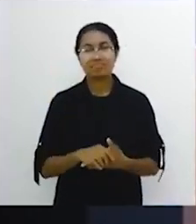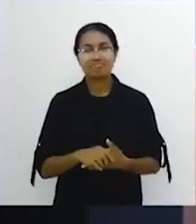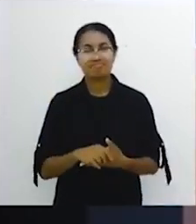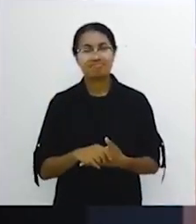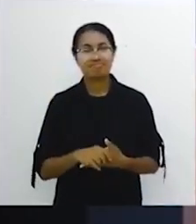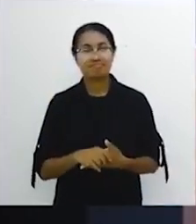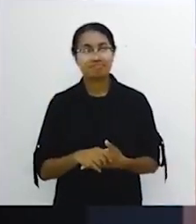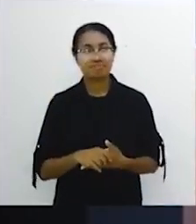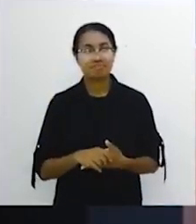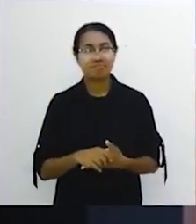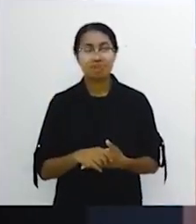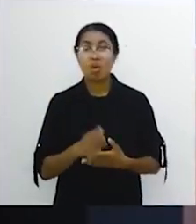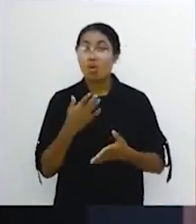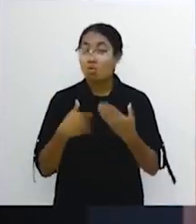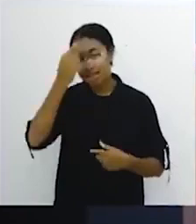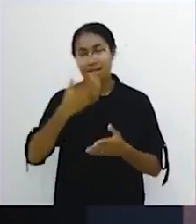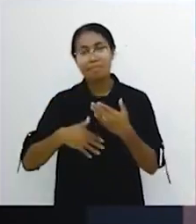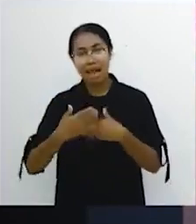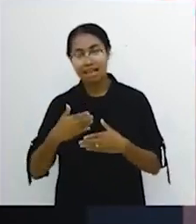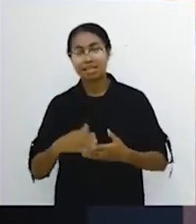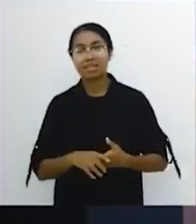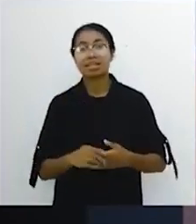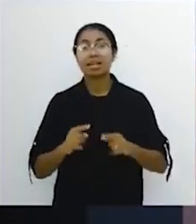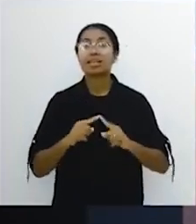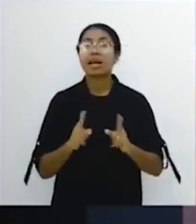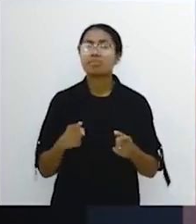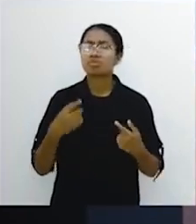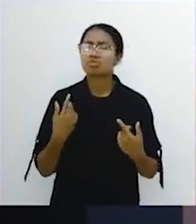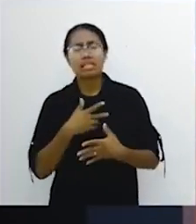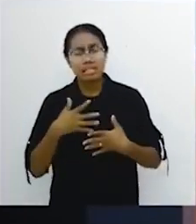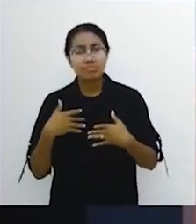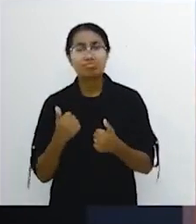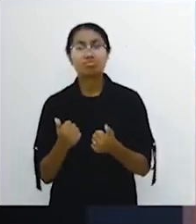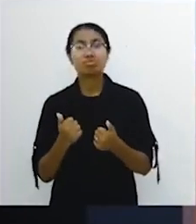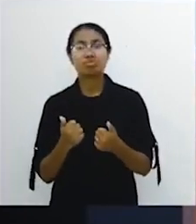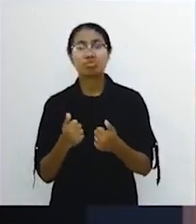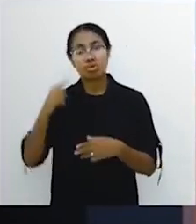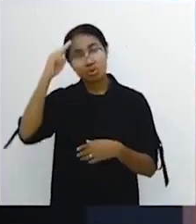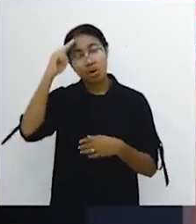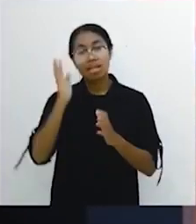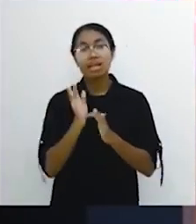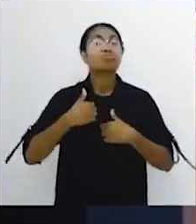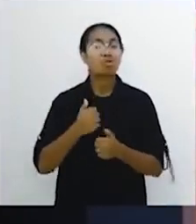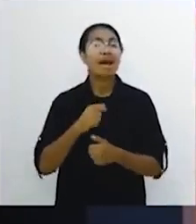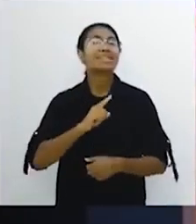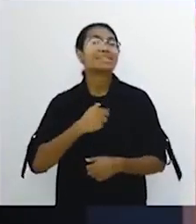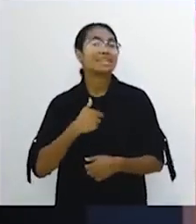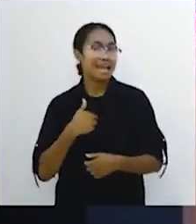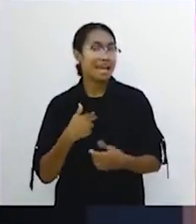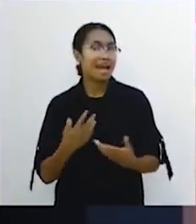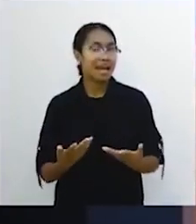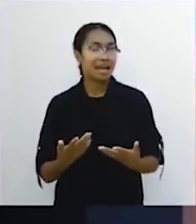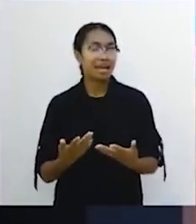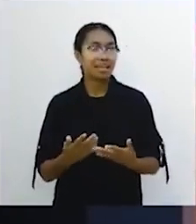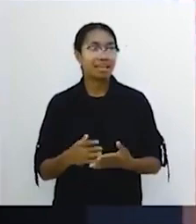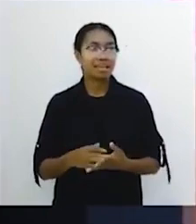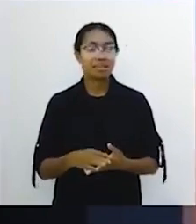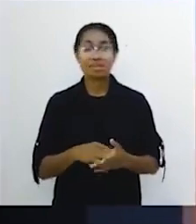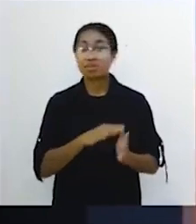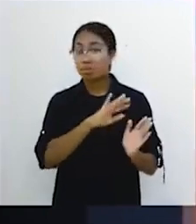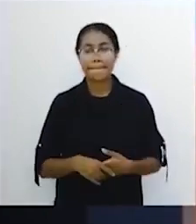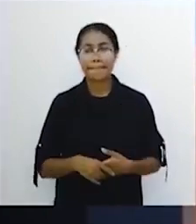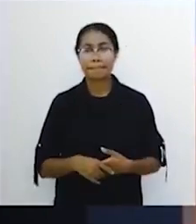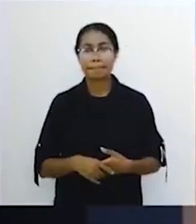tegang. Kambulah penyakitnya. Tapi sudah terlanjur bersaksi. Tuhan Yesus menyembuhkan saya. Begitu penghutbahnya pulang.